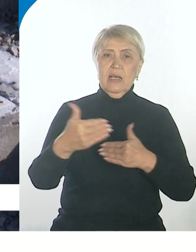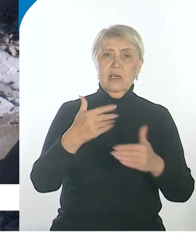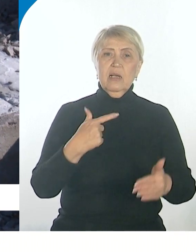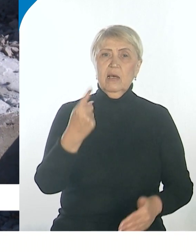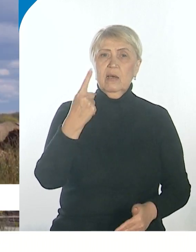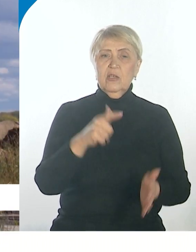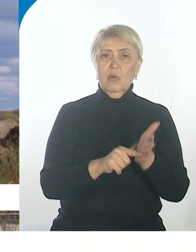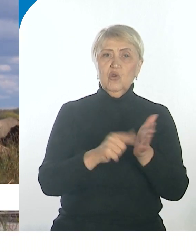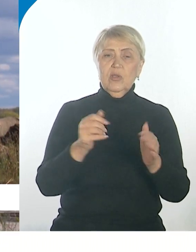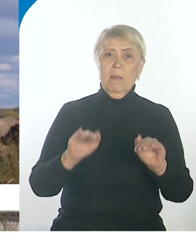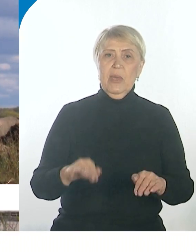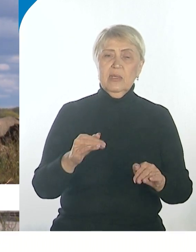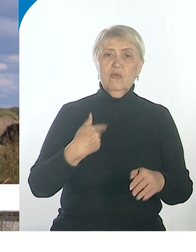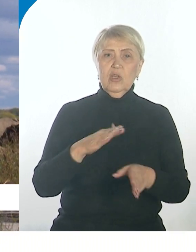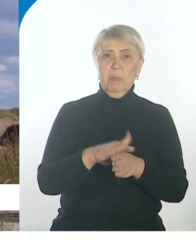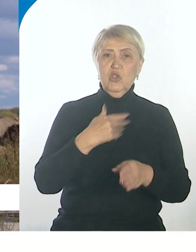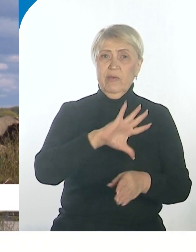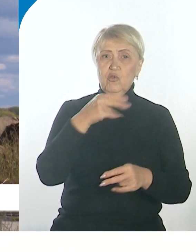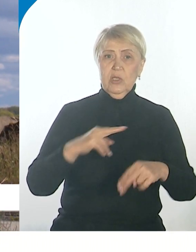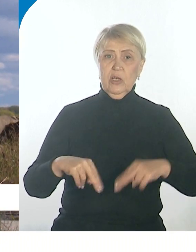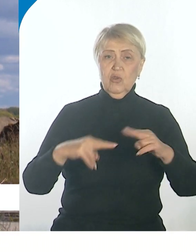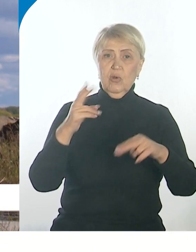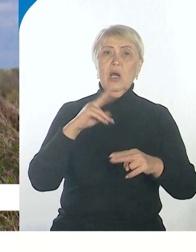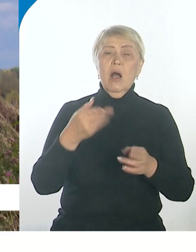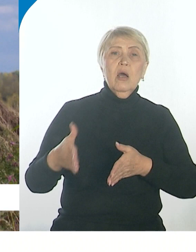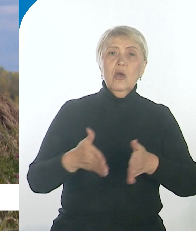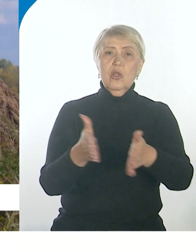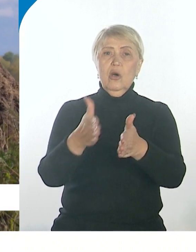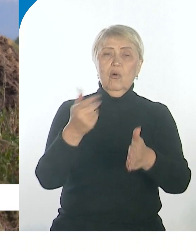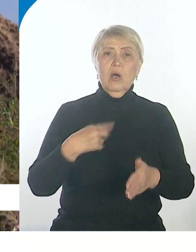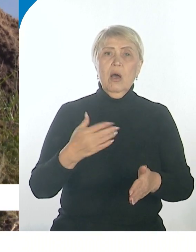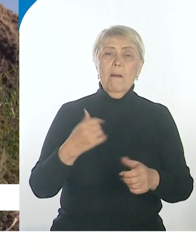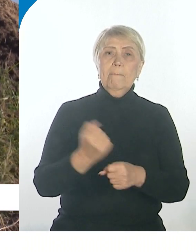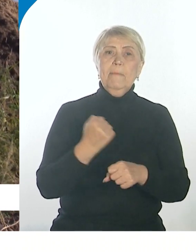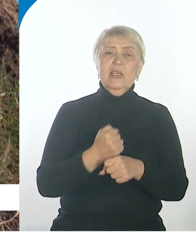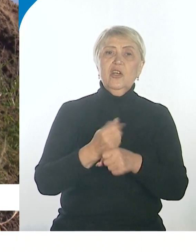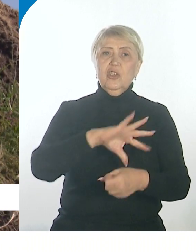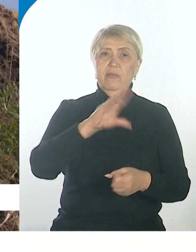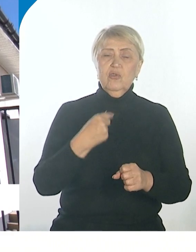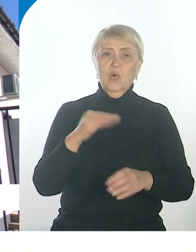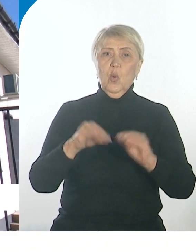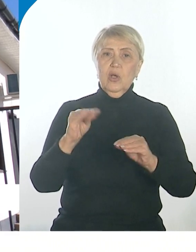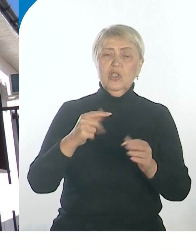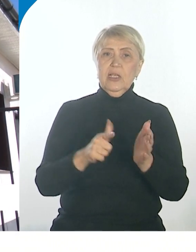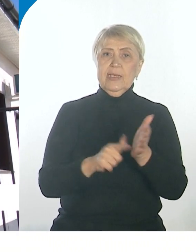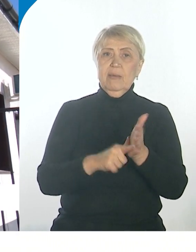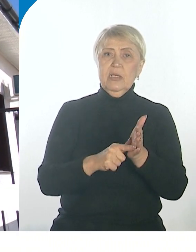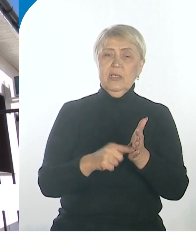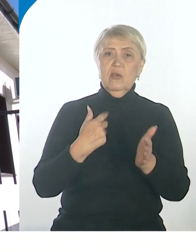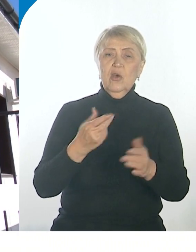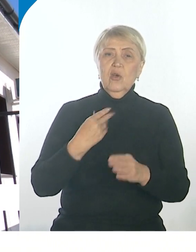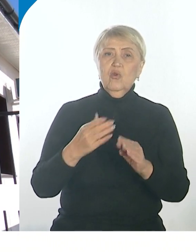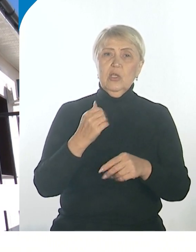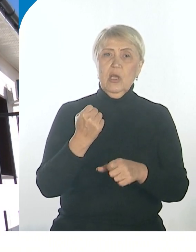почти достроен. Как и подъездная дорога к нему. Подрядчикам осталось уложить 70 бетонных плит. Практически готовое